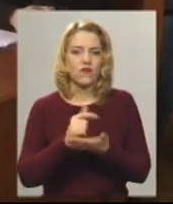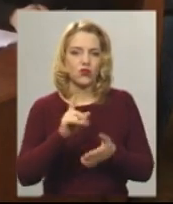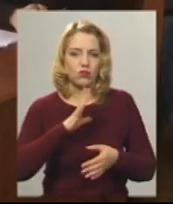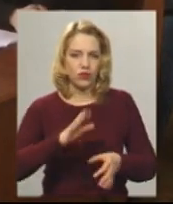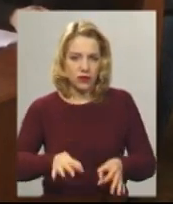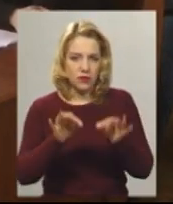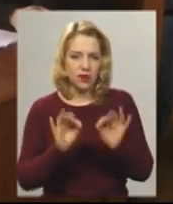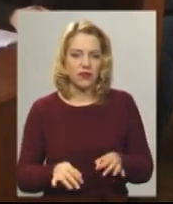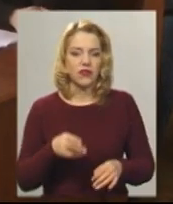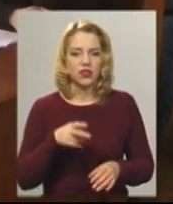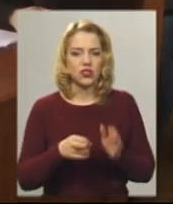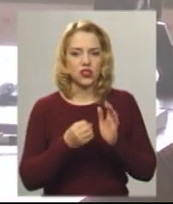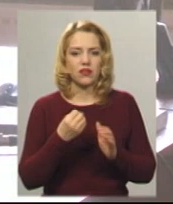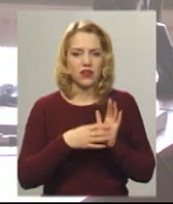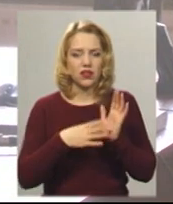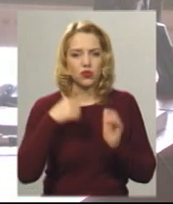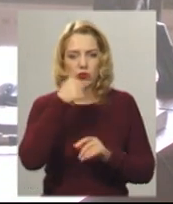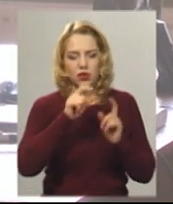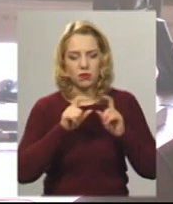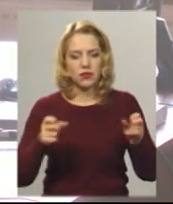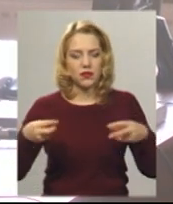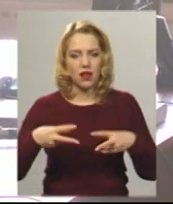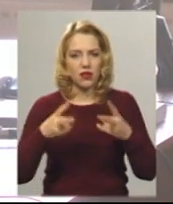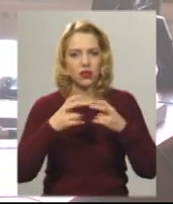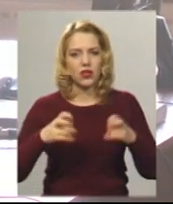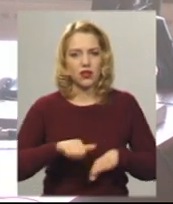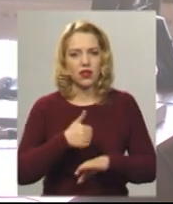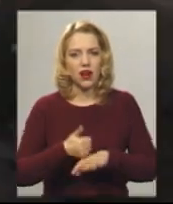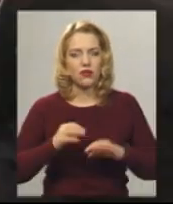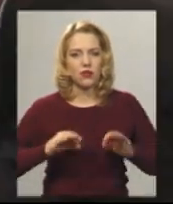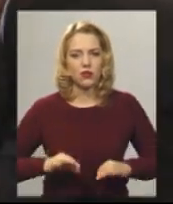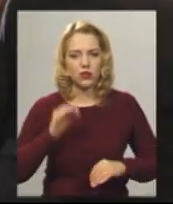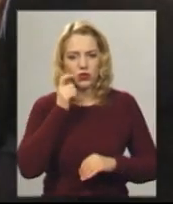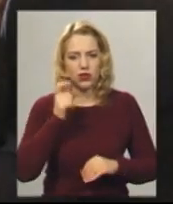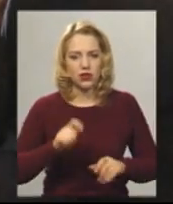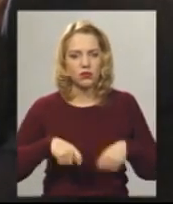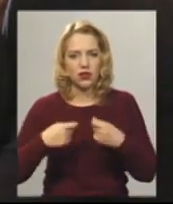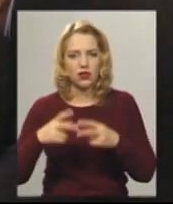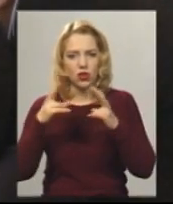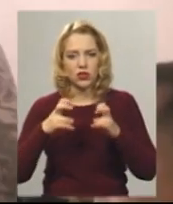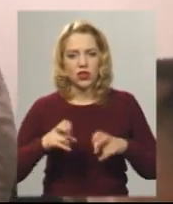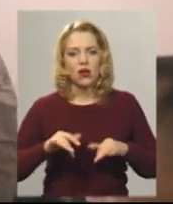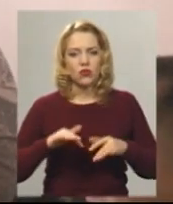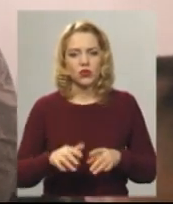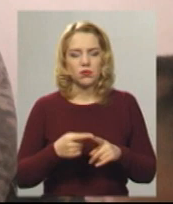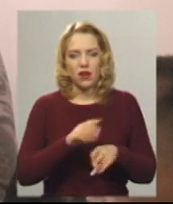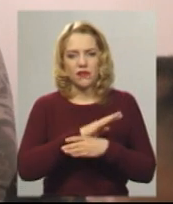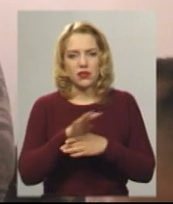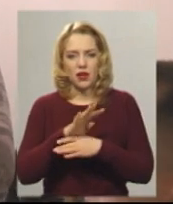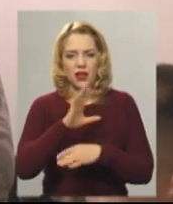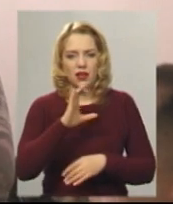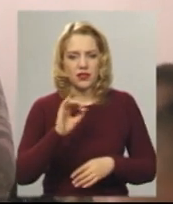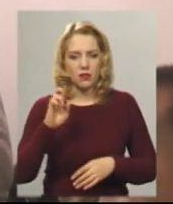2019 році Департамент спеціальних розслідувань Генеральної прокуратури України передало розслідування у справі стрілянини під стінами управління